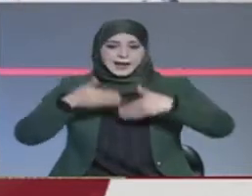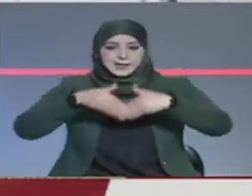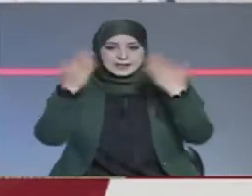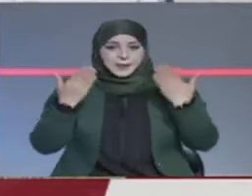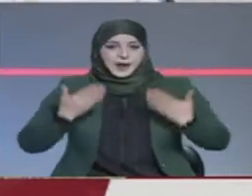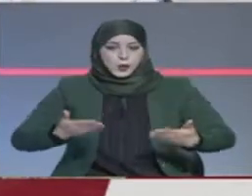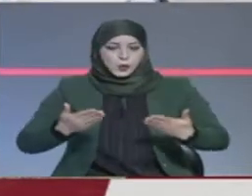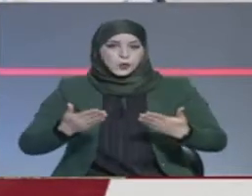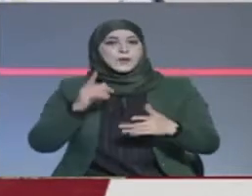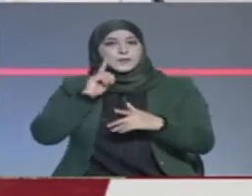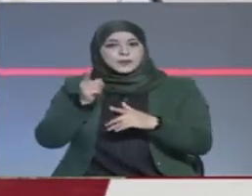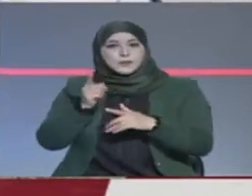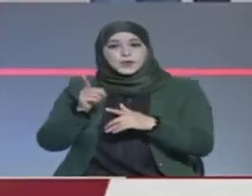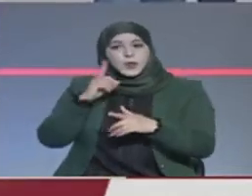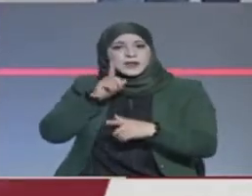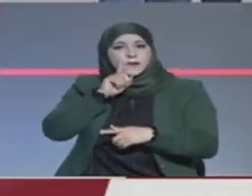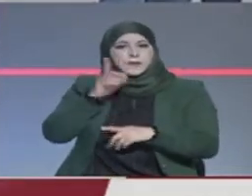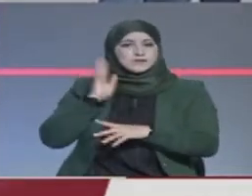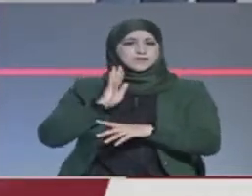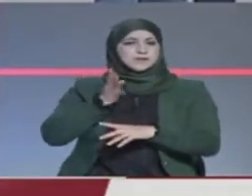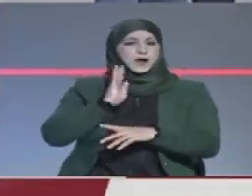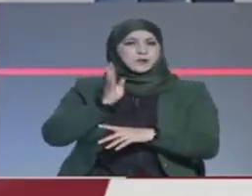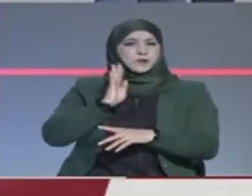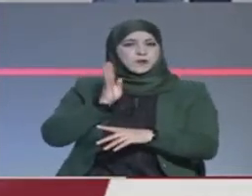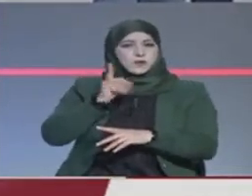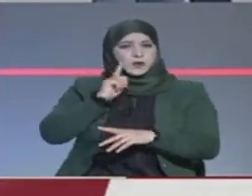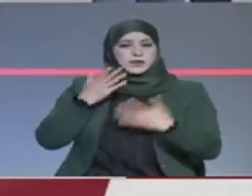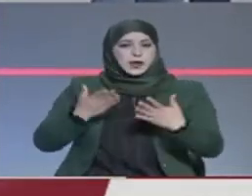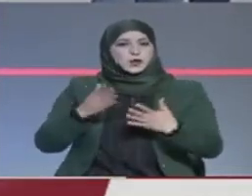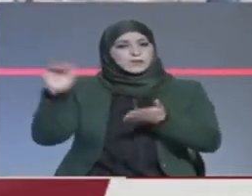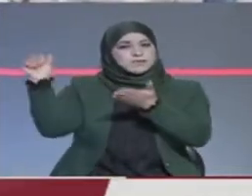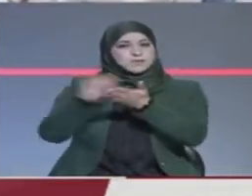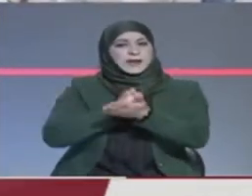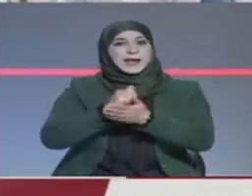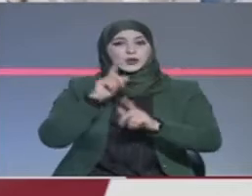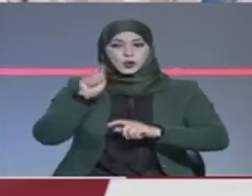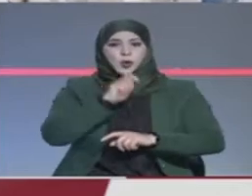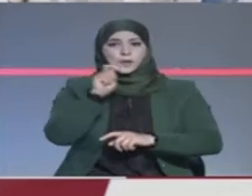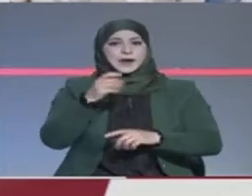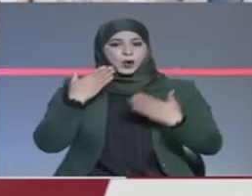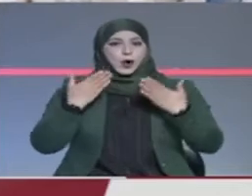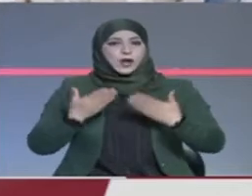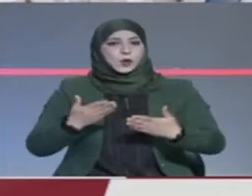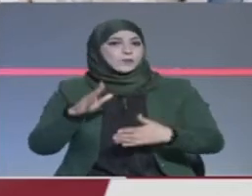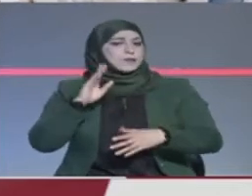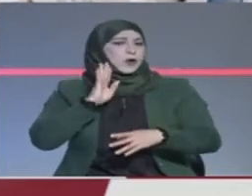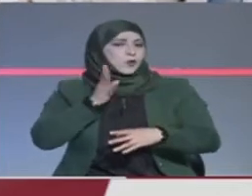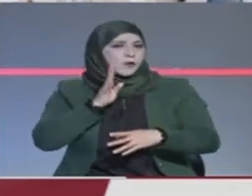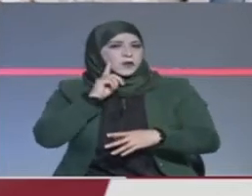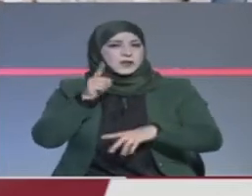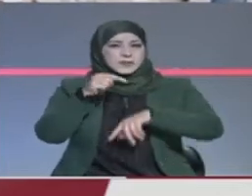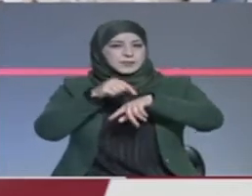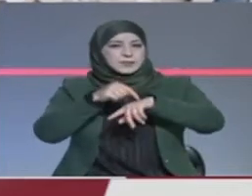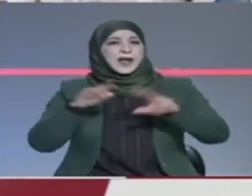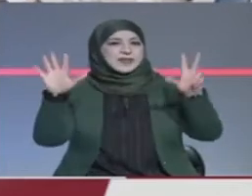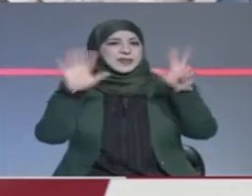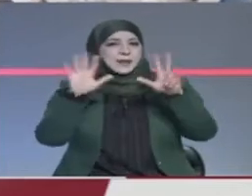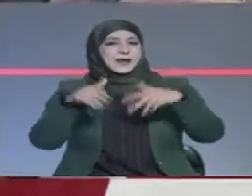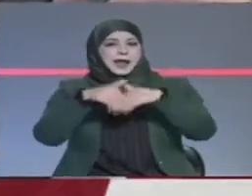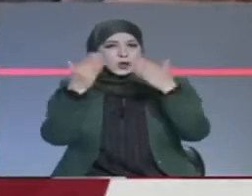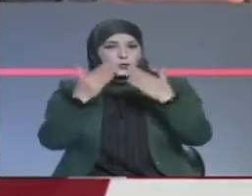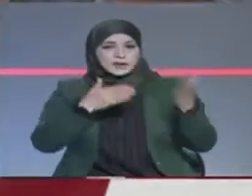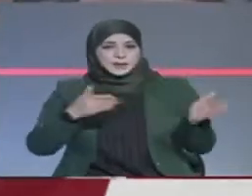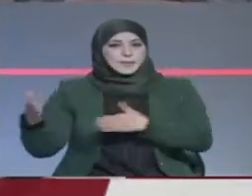اليوم وقد ألغيت الندو الصحفي التي كانت من المبرمج أن تعقدها الحمدي في حدود الساعة الثامنة من صباح